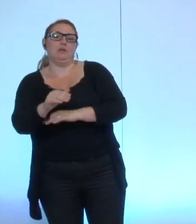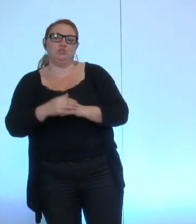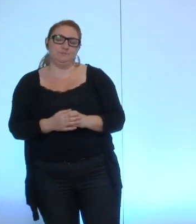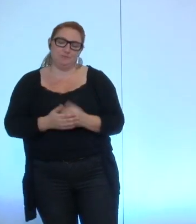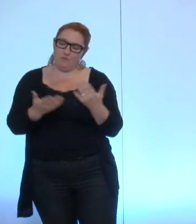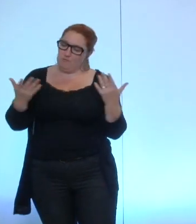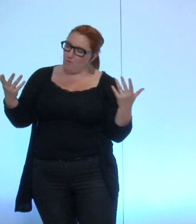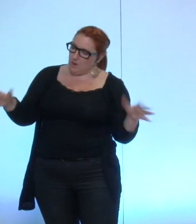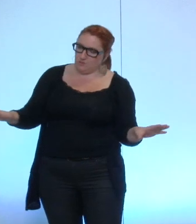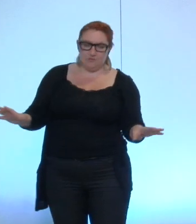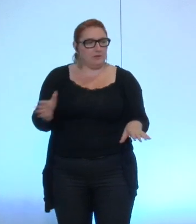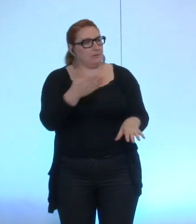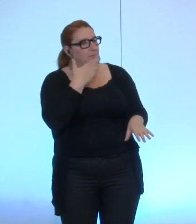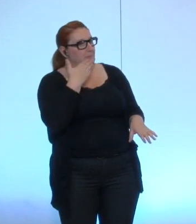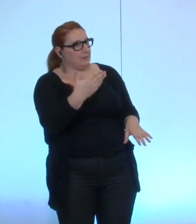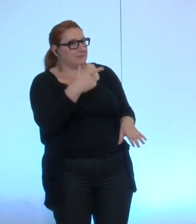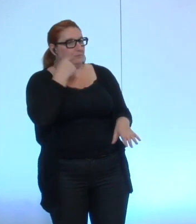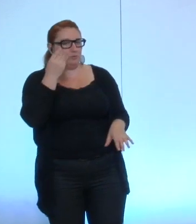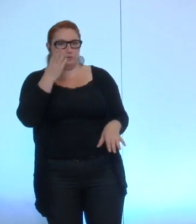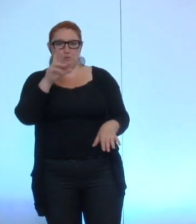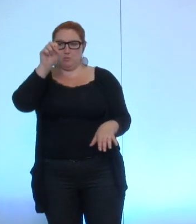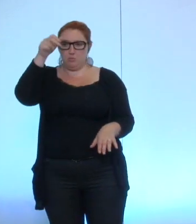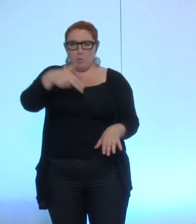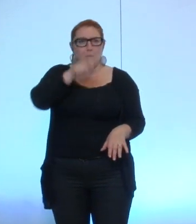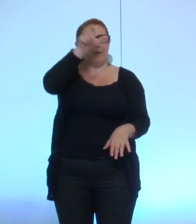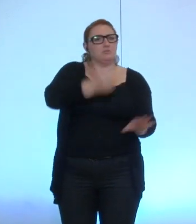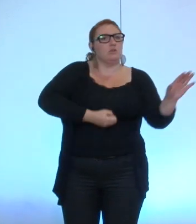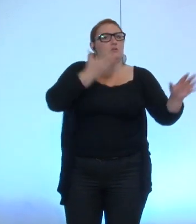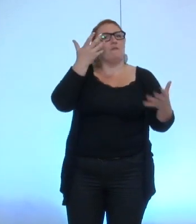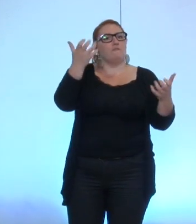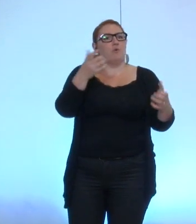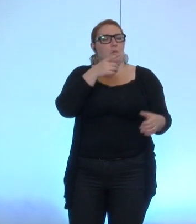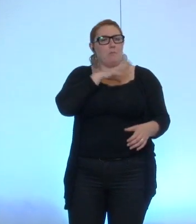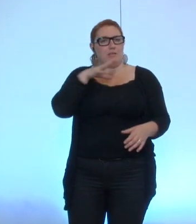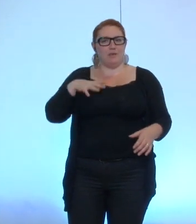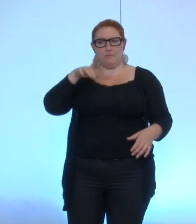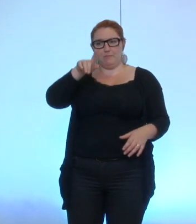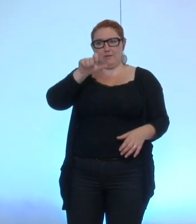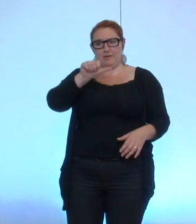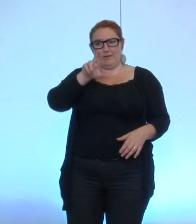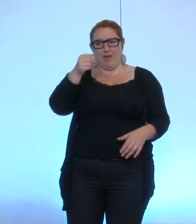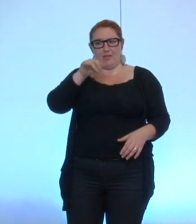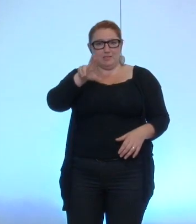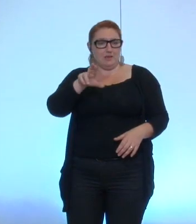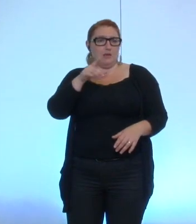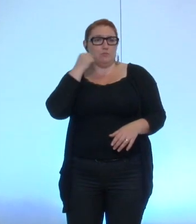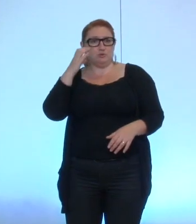merci monsieur Bron j'ai des demandes de parole de madame Garnier et de monsieur Samussi je vous rappelle quand même que nous avons